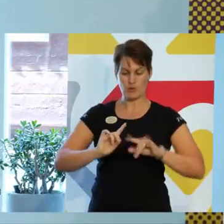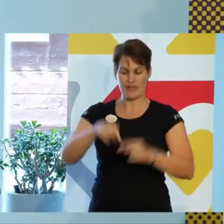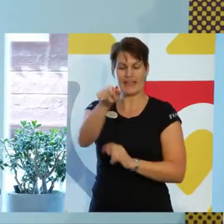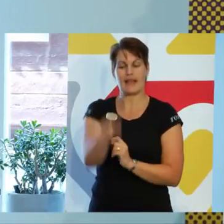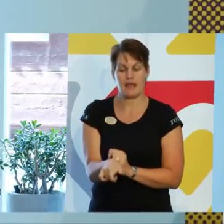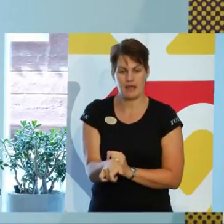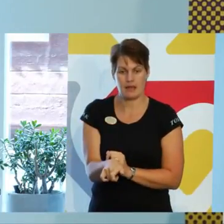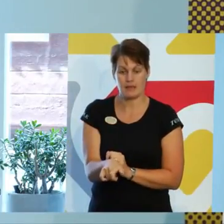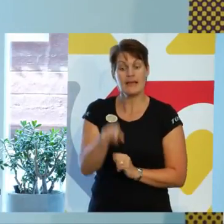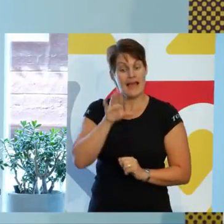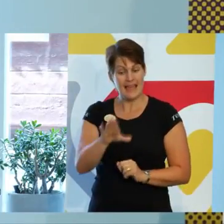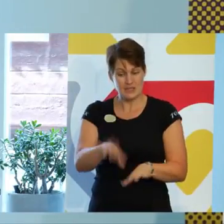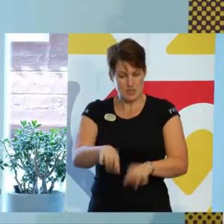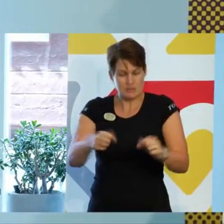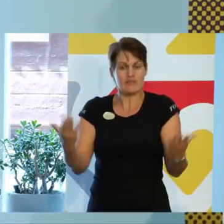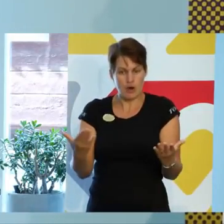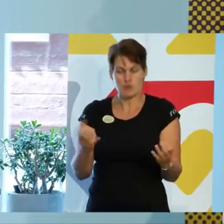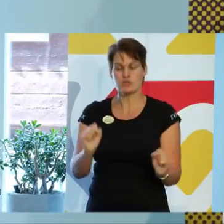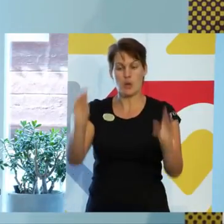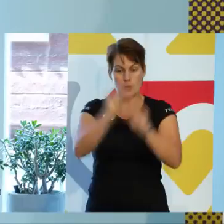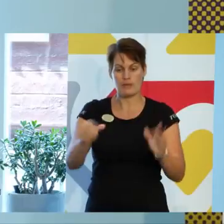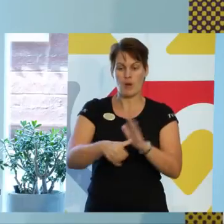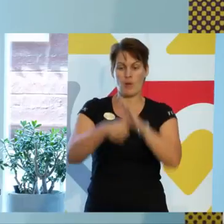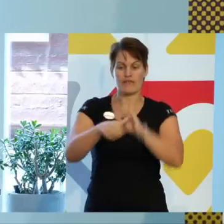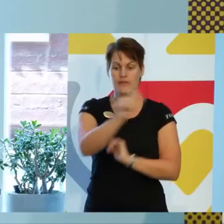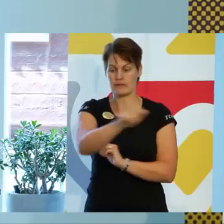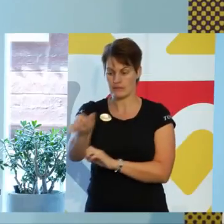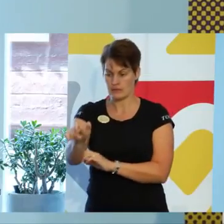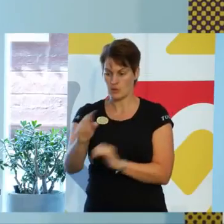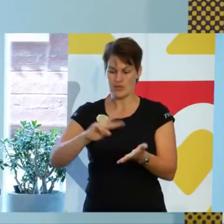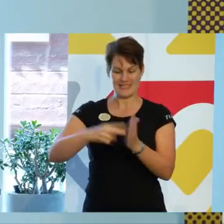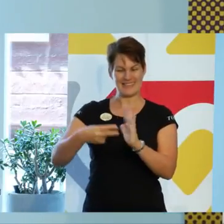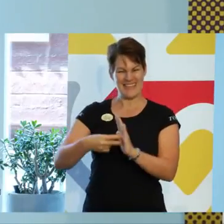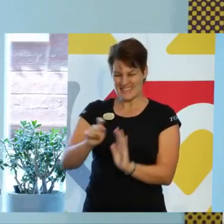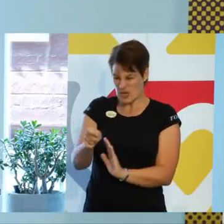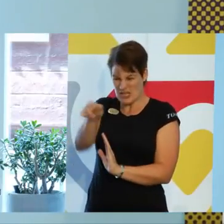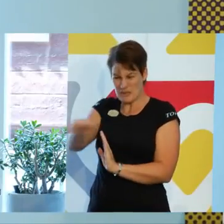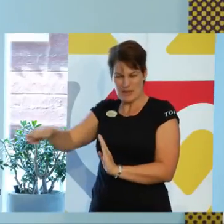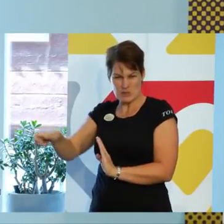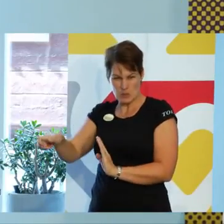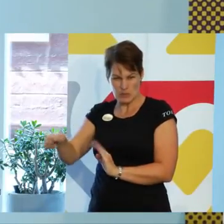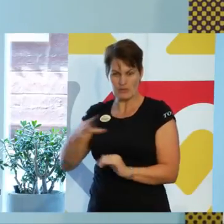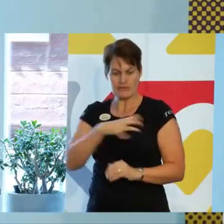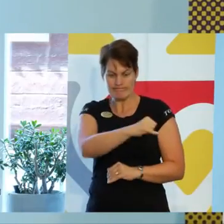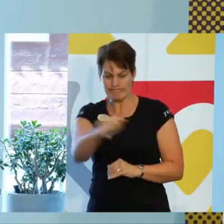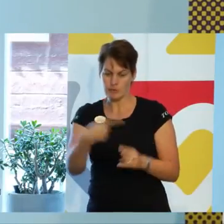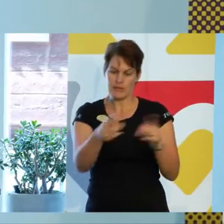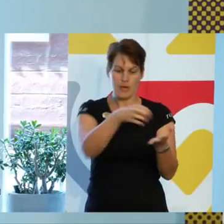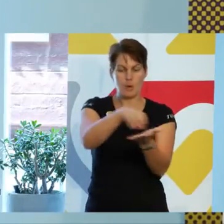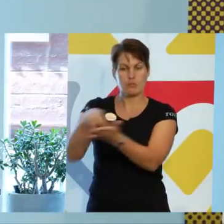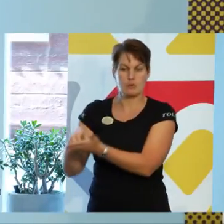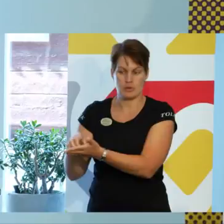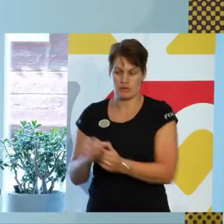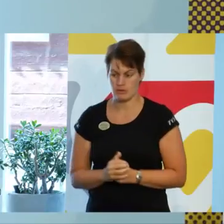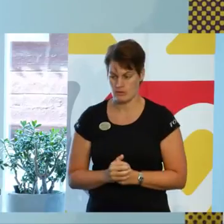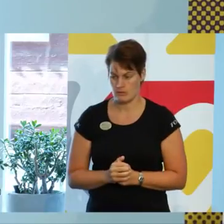bland annat har som uppgift att utbilda chefer och strategiska nyckelpersoner i våra kommuner kring